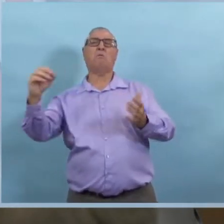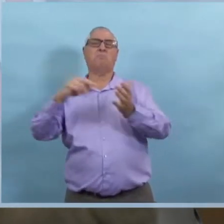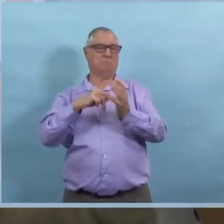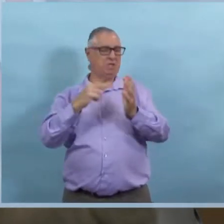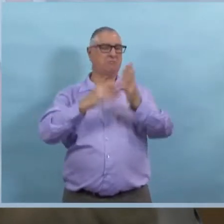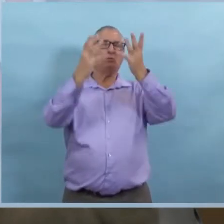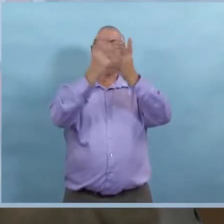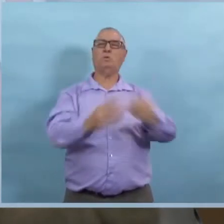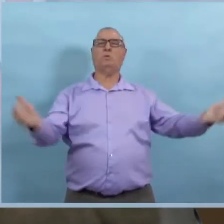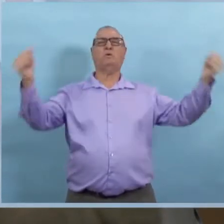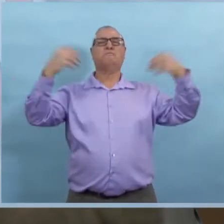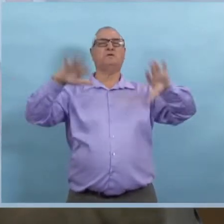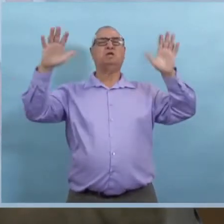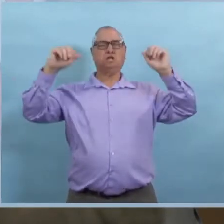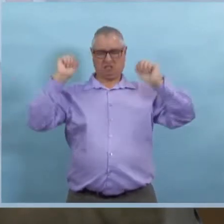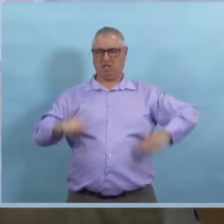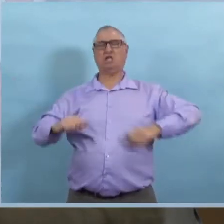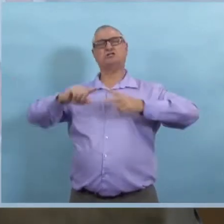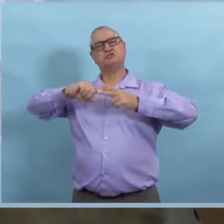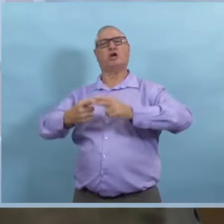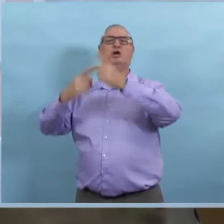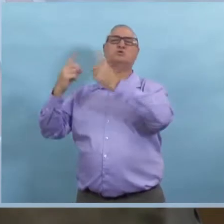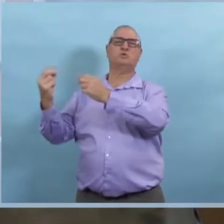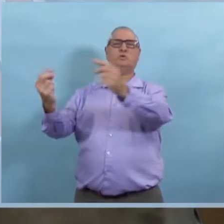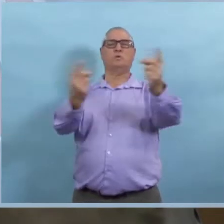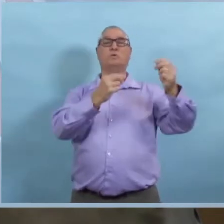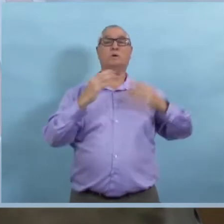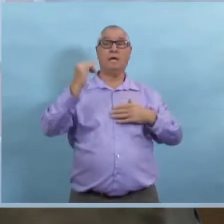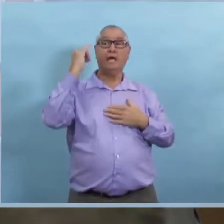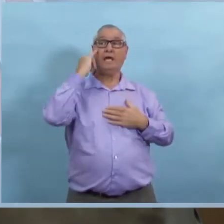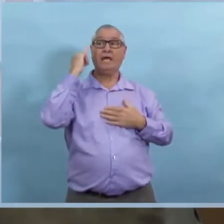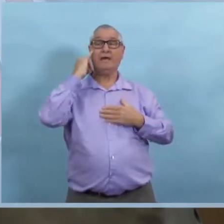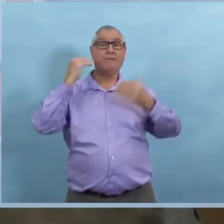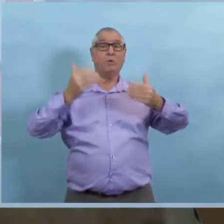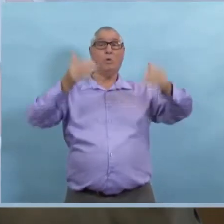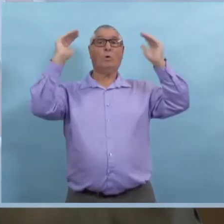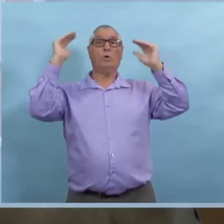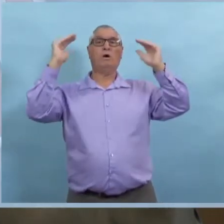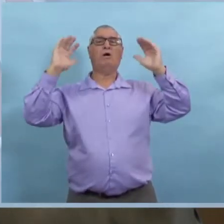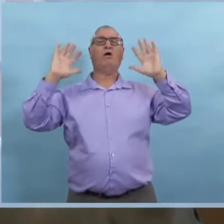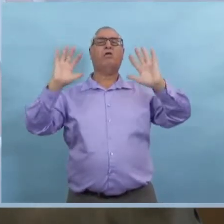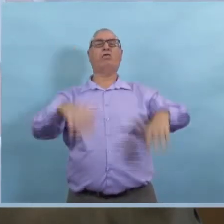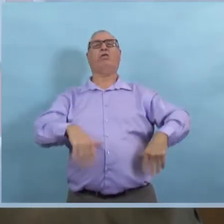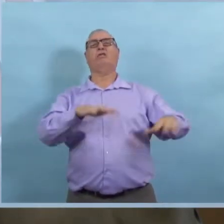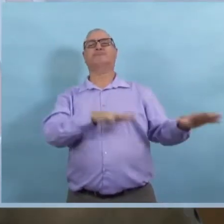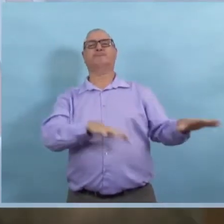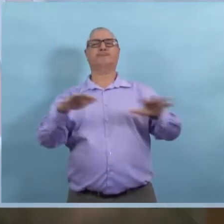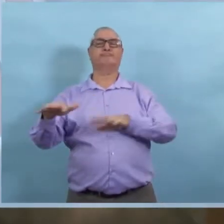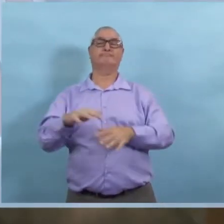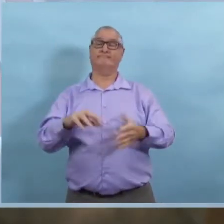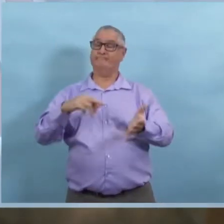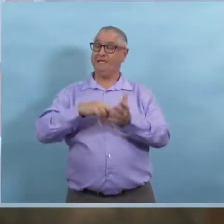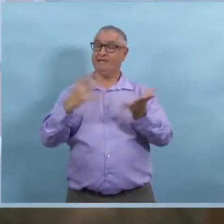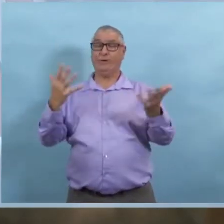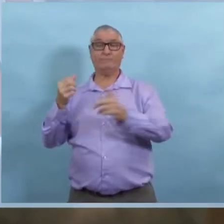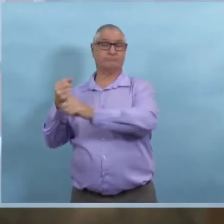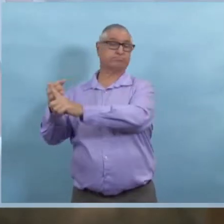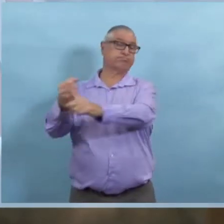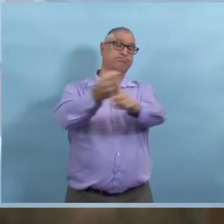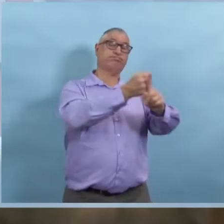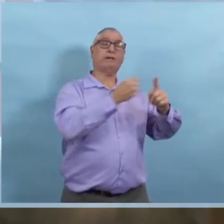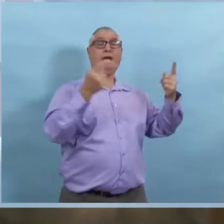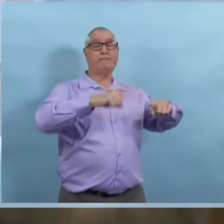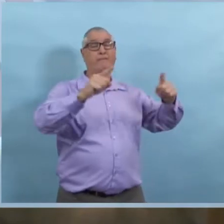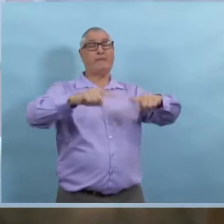trois semaines sans cas. Et le fait que les gens ont baissé leur garde, eh bien, on a vu c'est quoi le résultat de ça. Et il nous faut